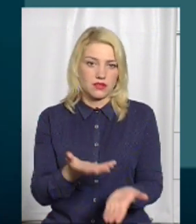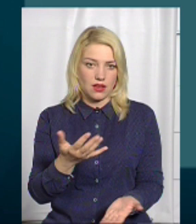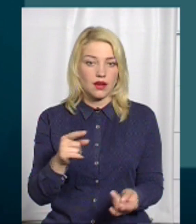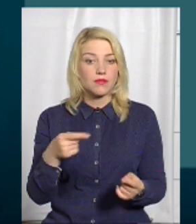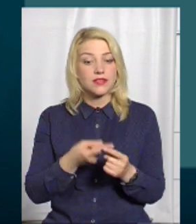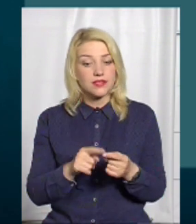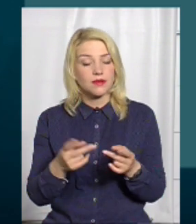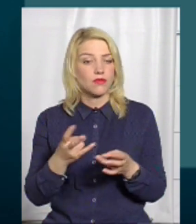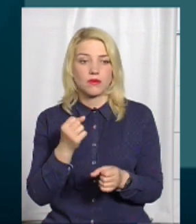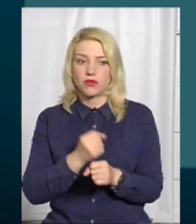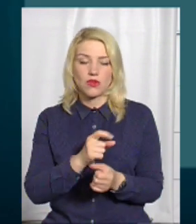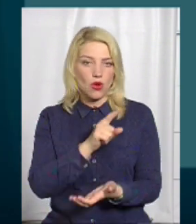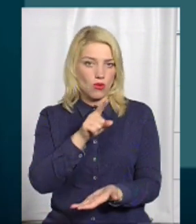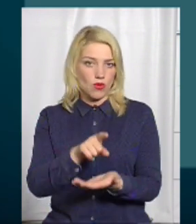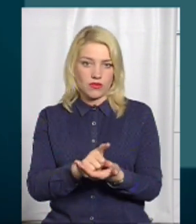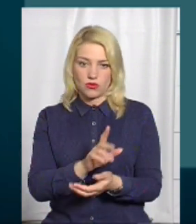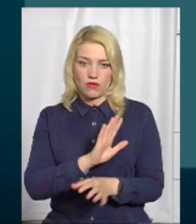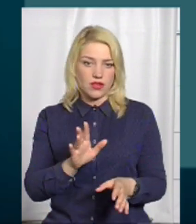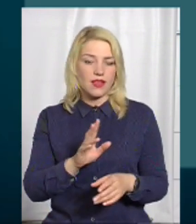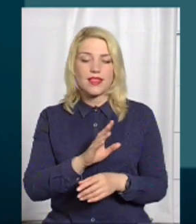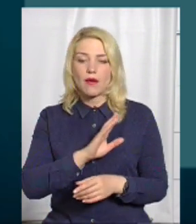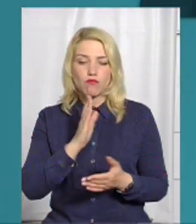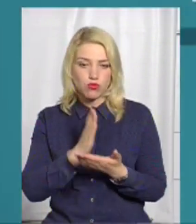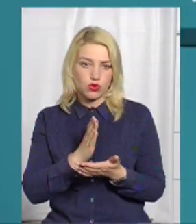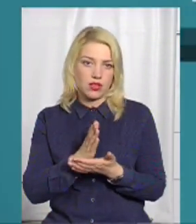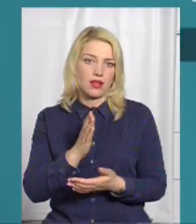з цим працювати обов'язково і не бути байдужими.